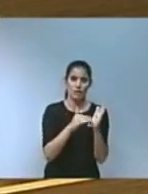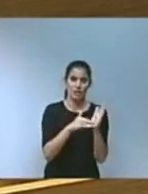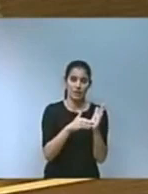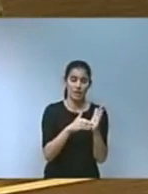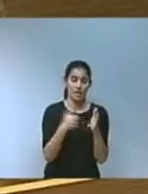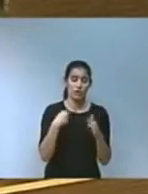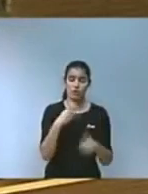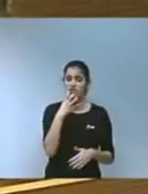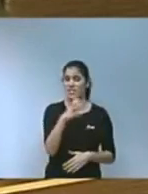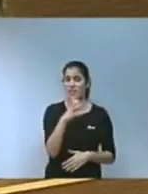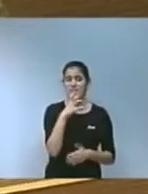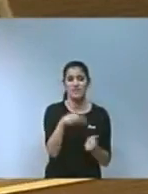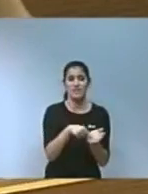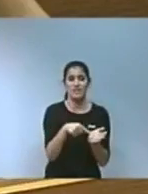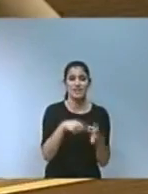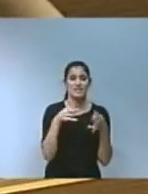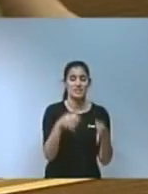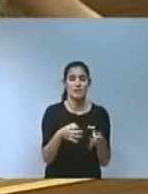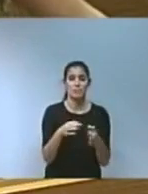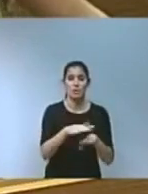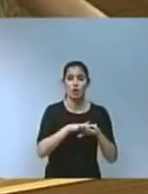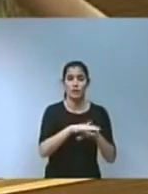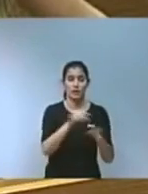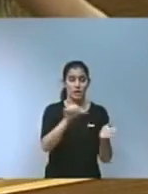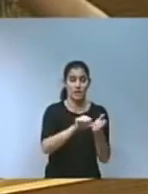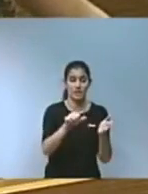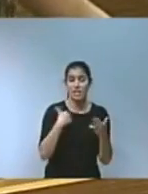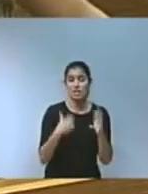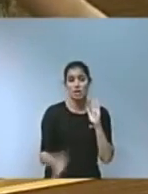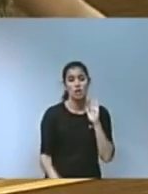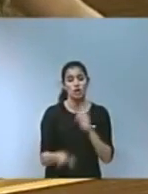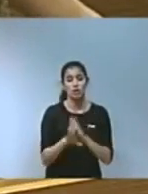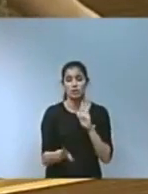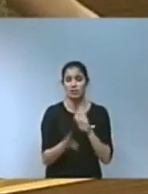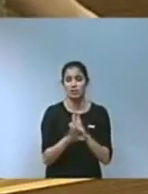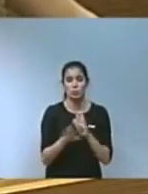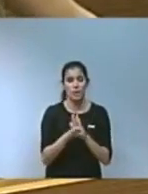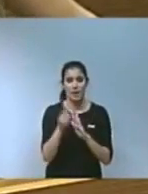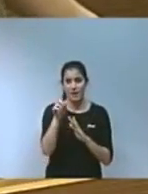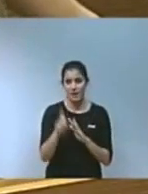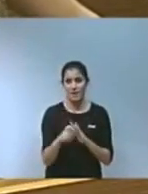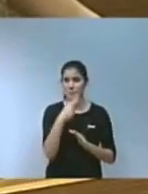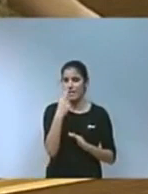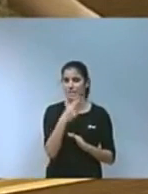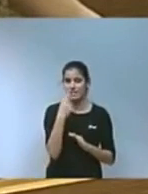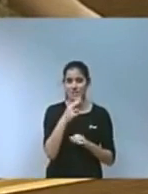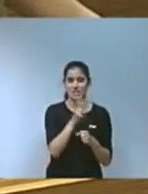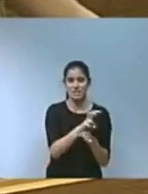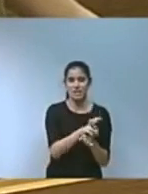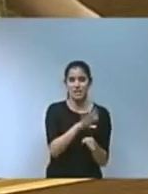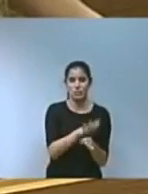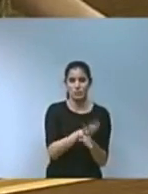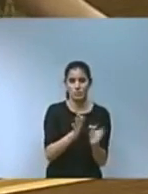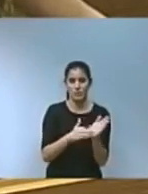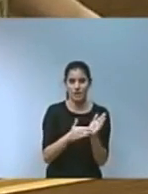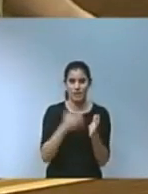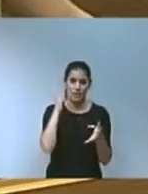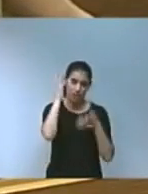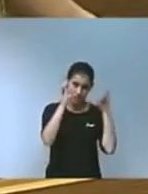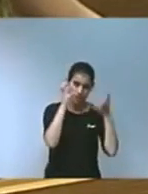reivindicativa davant el govern central i continuaré fent-ho en defensa dels interessos de l'agricultura i de la ramaderia